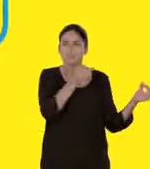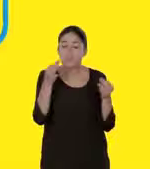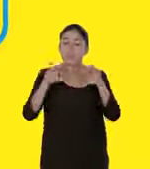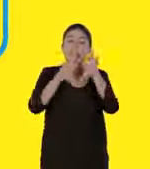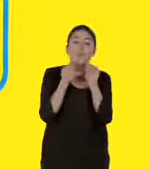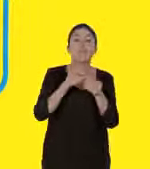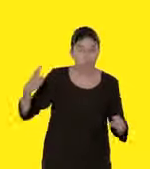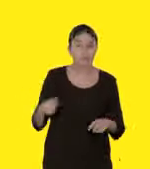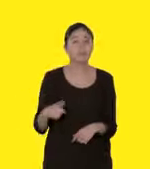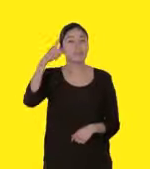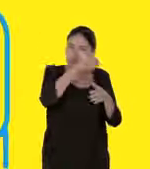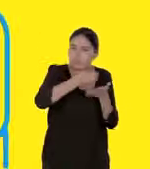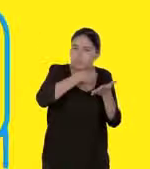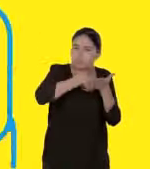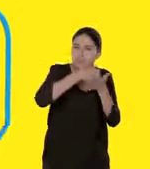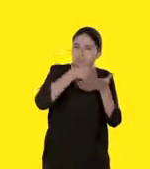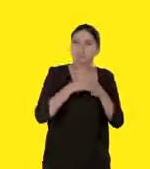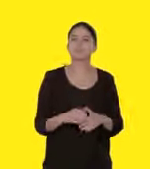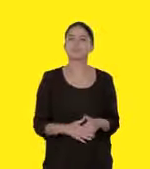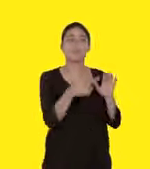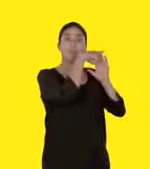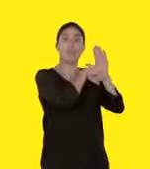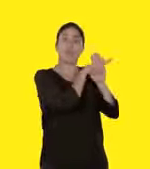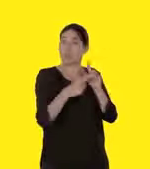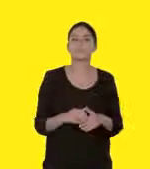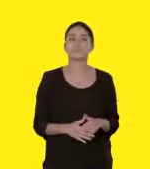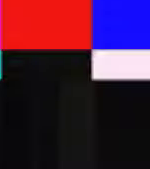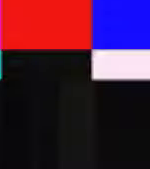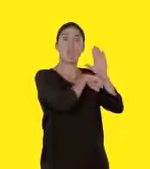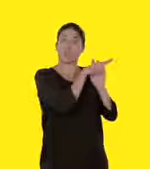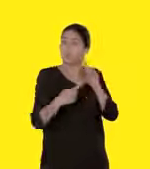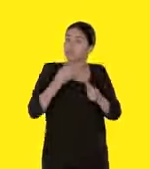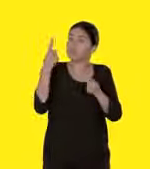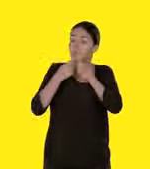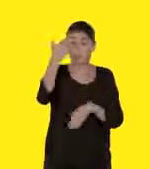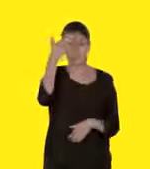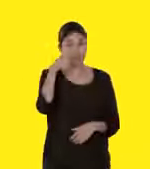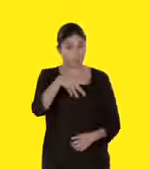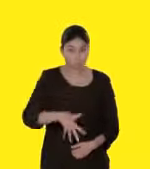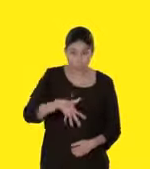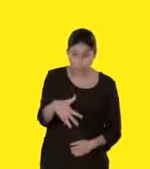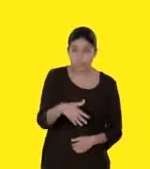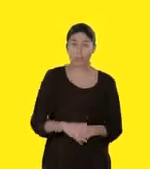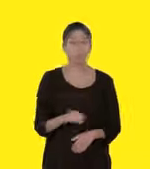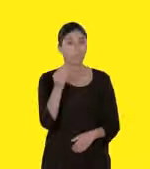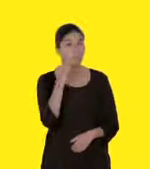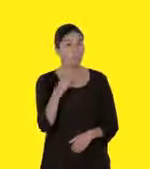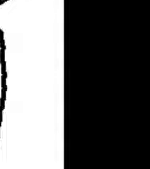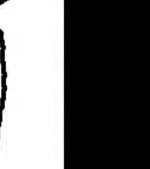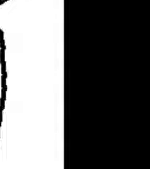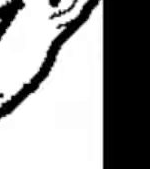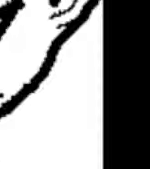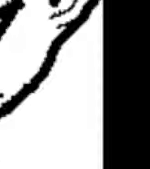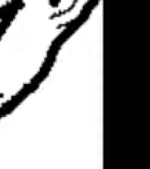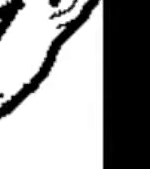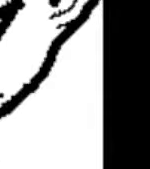régulièrement des nouvelles de vos crampes, vous êtes particulièrement concerné si vous êtes con. Si vous êtes enceinte, vous avez un bébé,